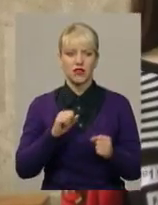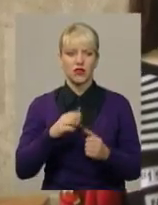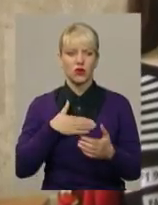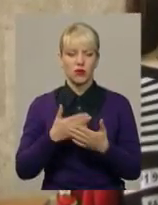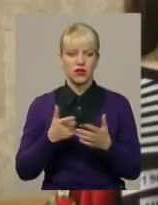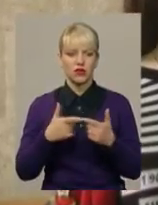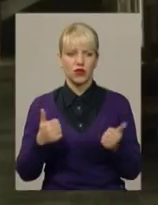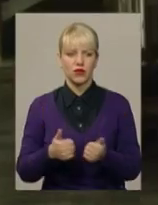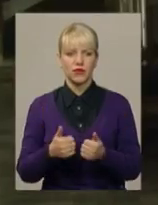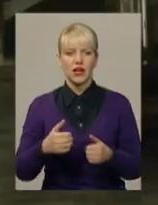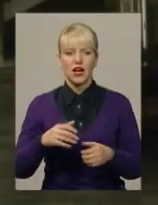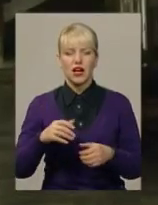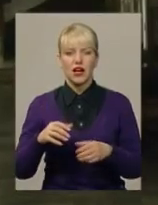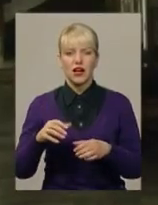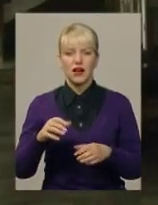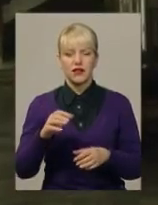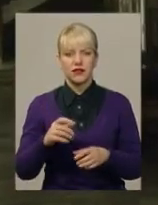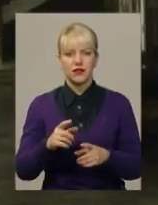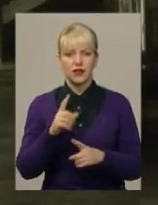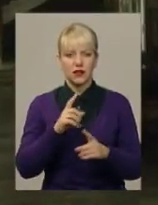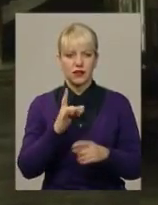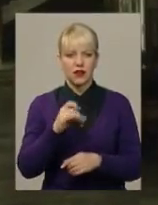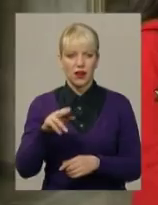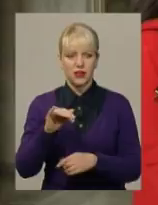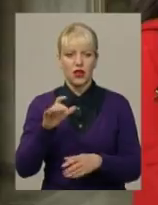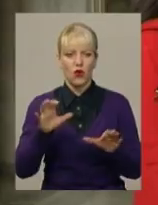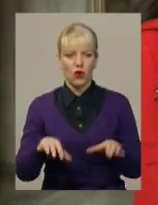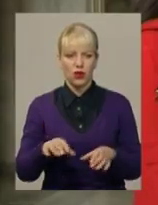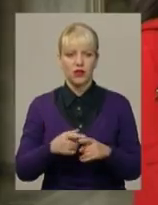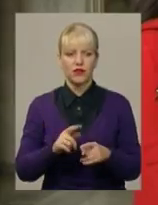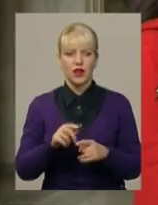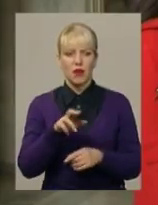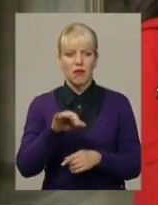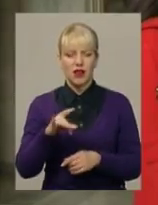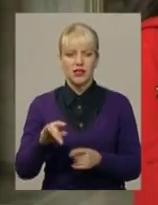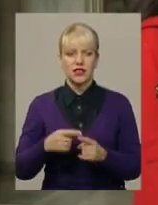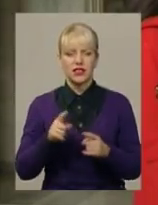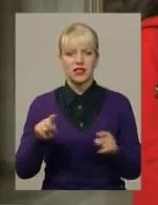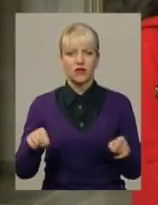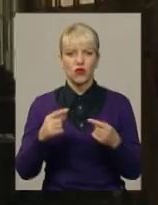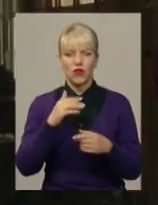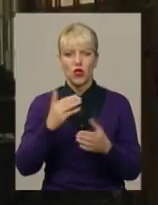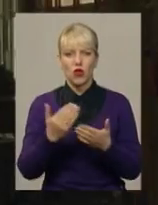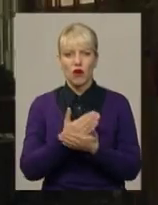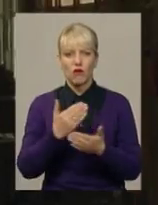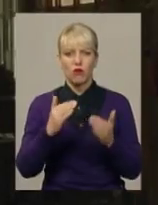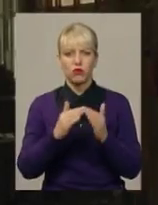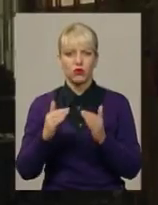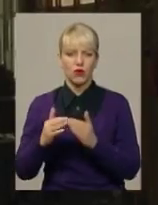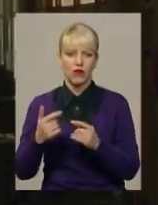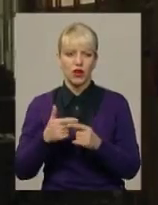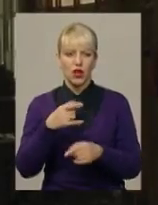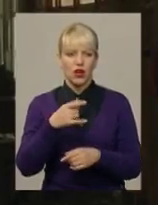організації Рада голів ОСББ міста Хмельницького Богдан Малінський. Більшість із них створені у новобудовах, конститує Малінський. У